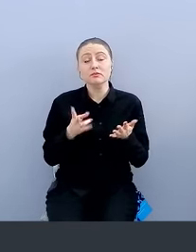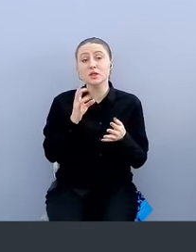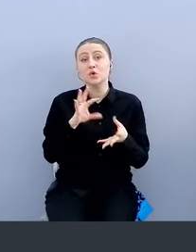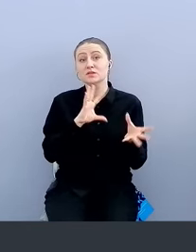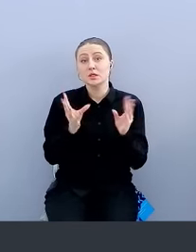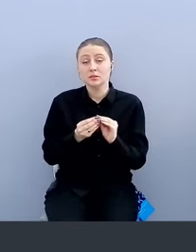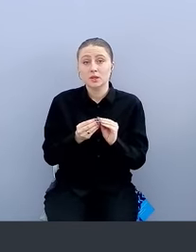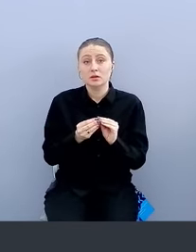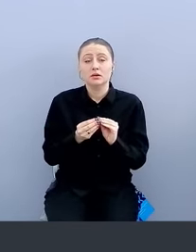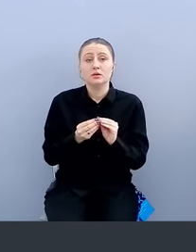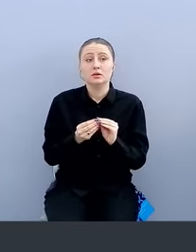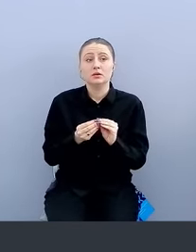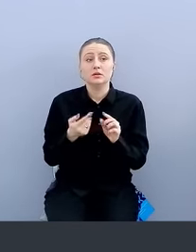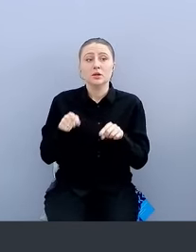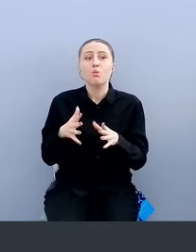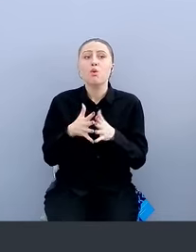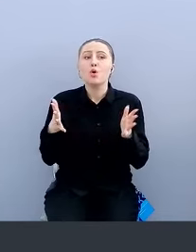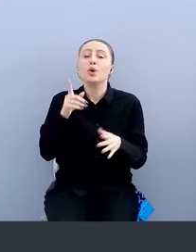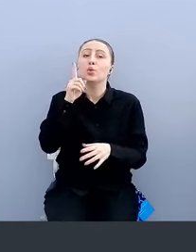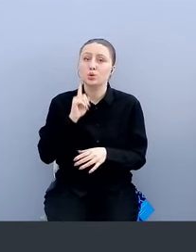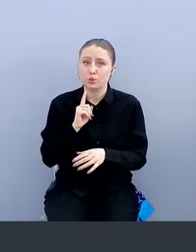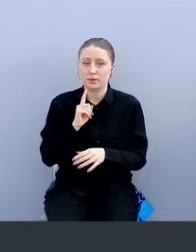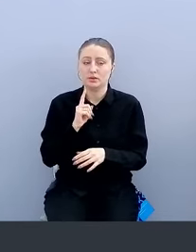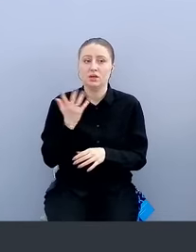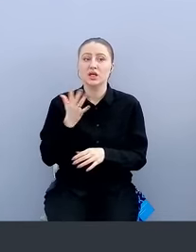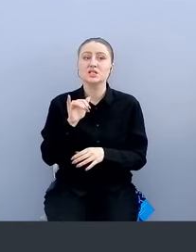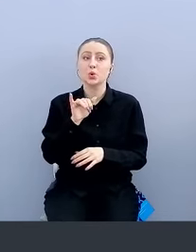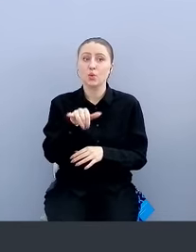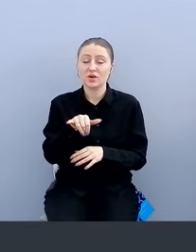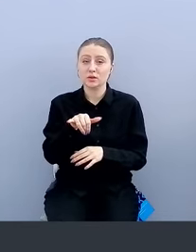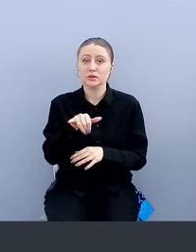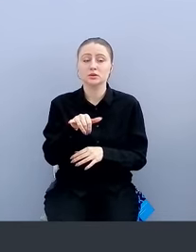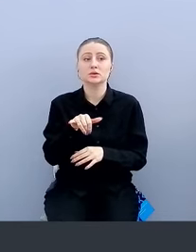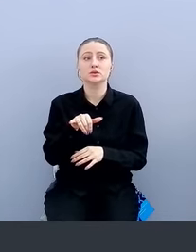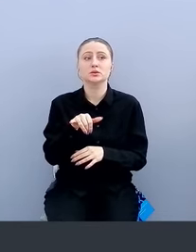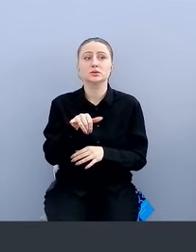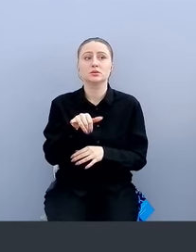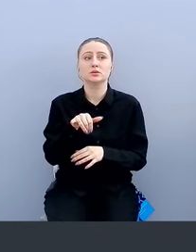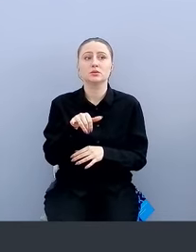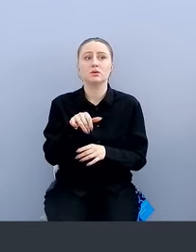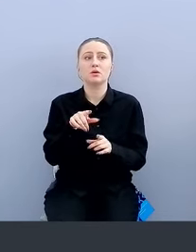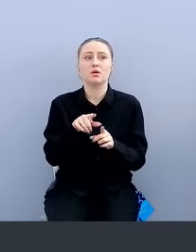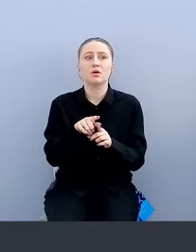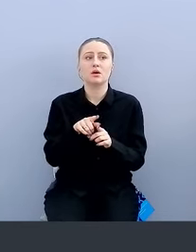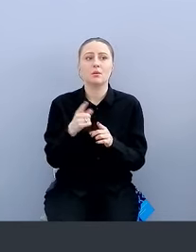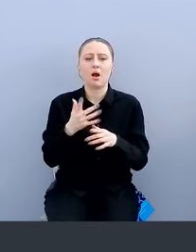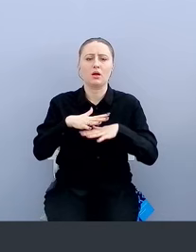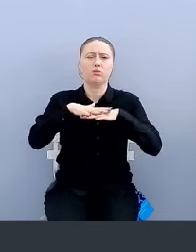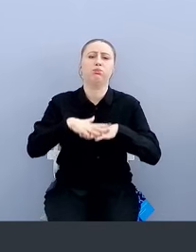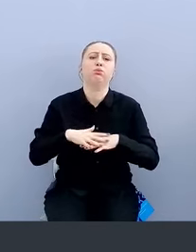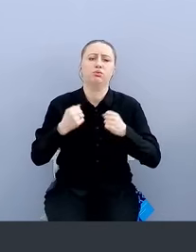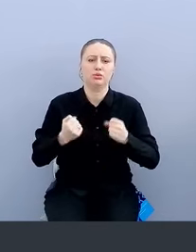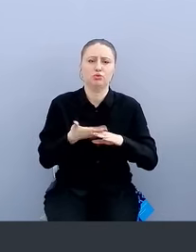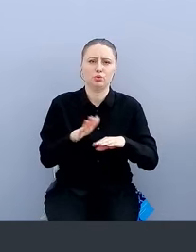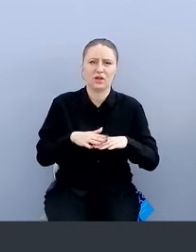целом это более удобно, если у вас не какая-то монолитная интерпрайзная инфраструктура, а что-то везде